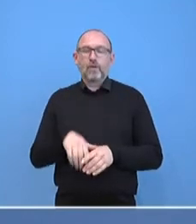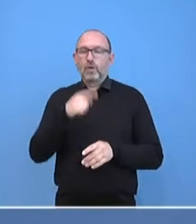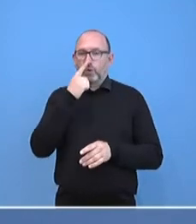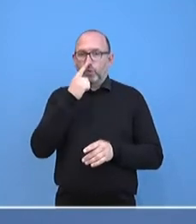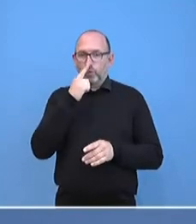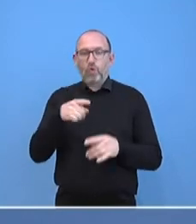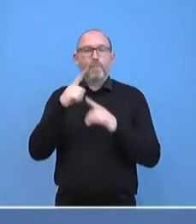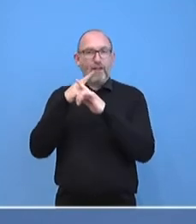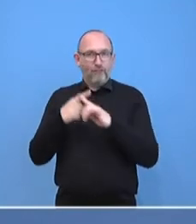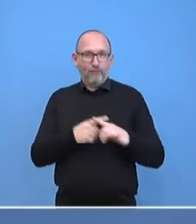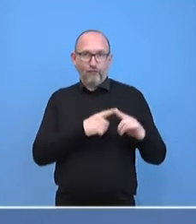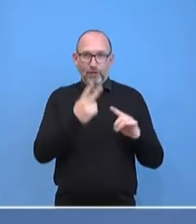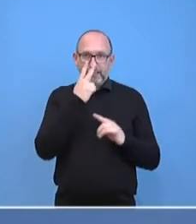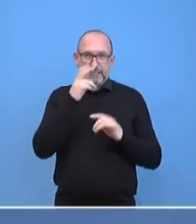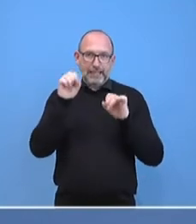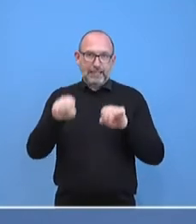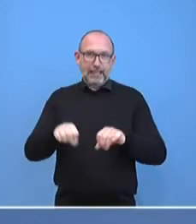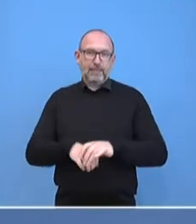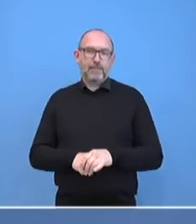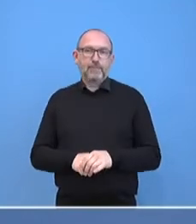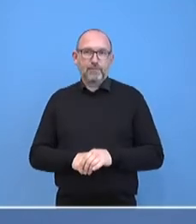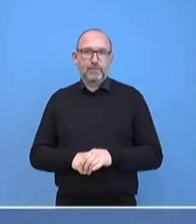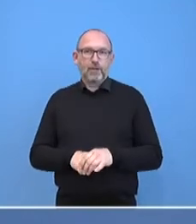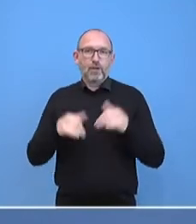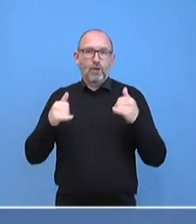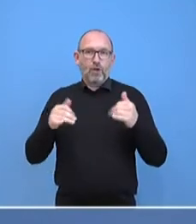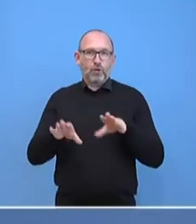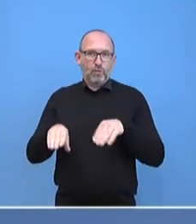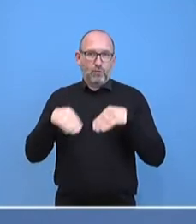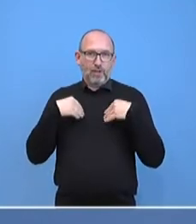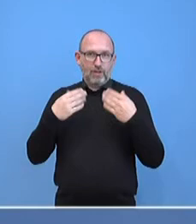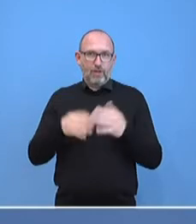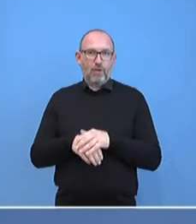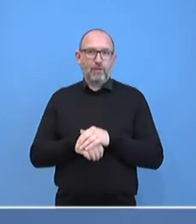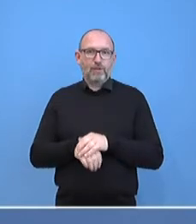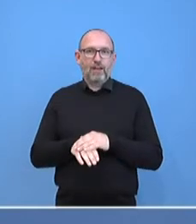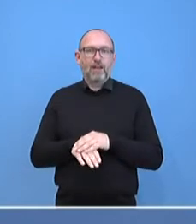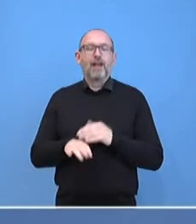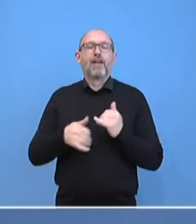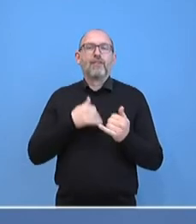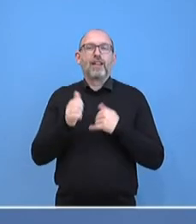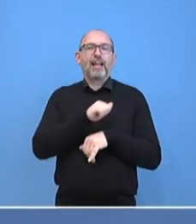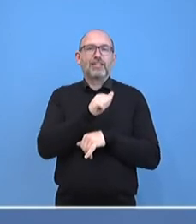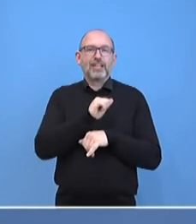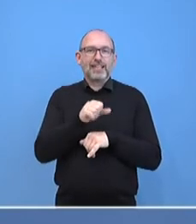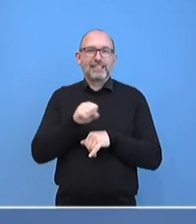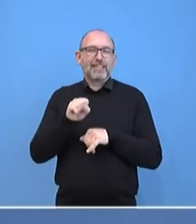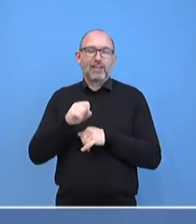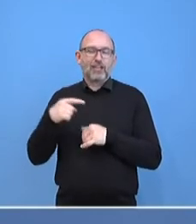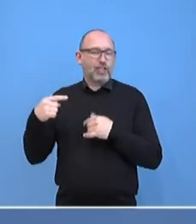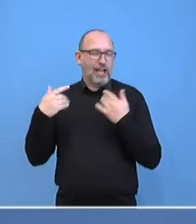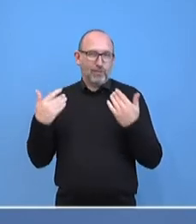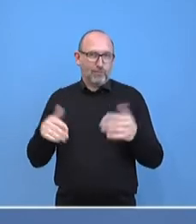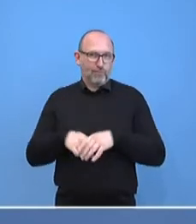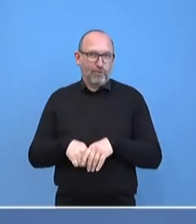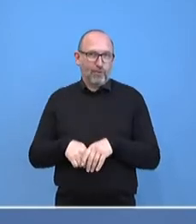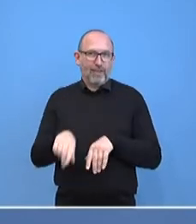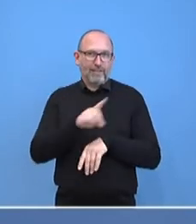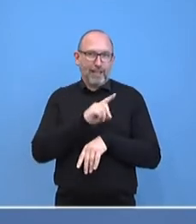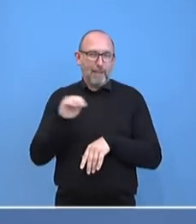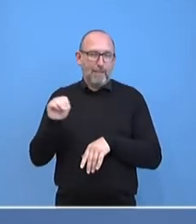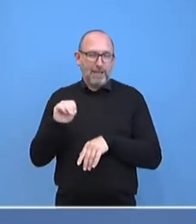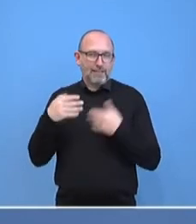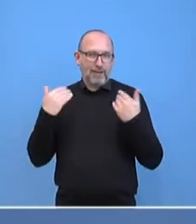Phoenix zu sehen. Und heute haben das netterweise übernommen Angelina Seguera-Gerado sowie Daniel